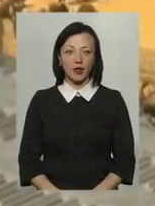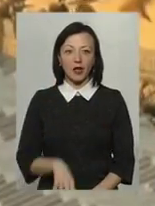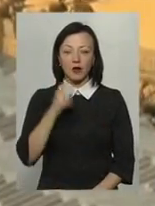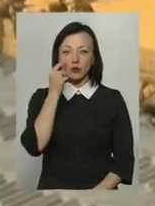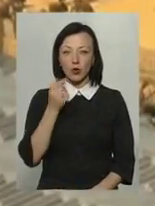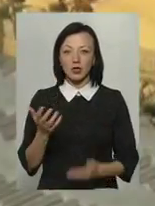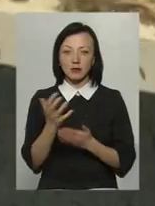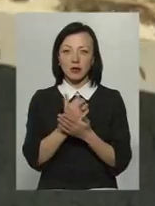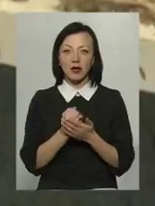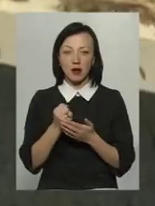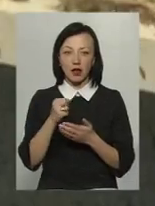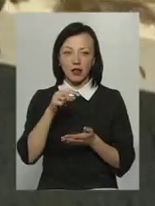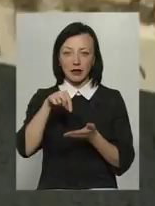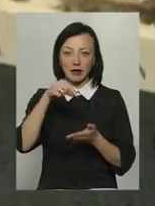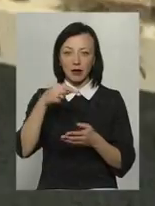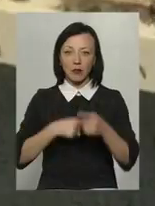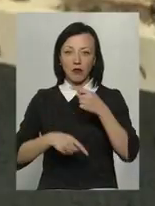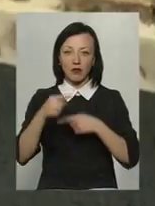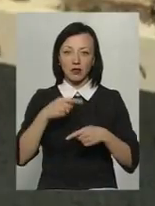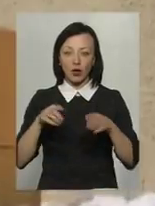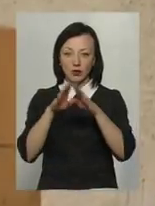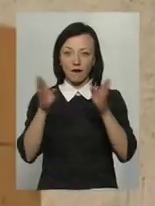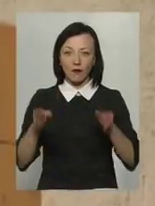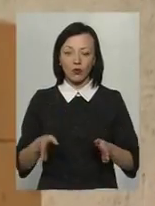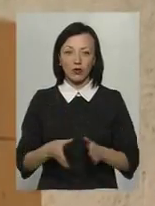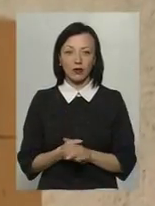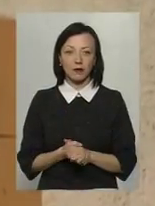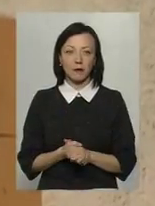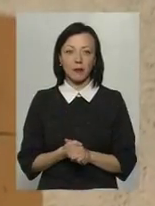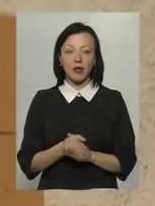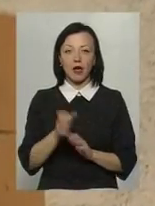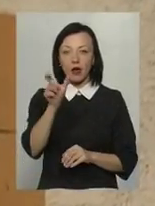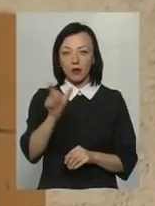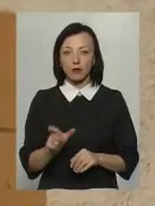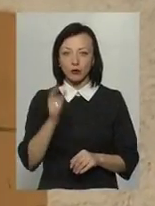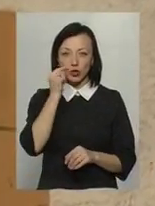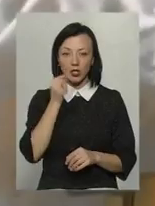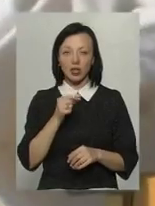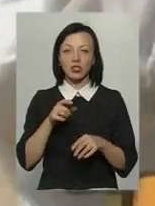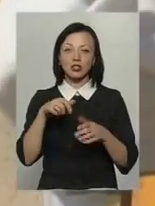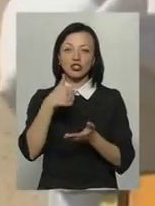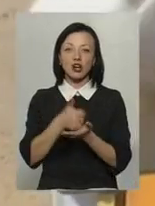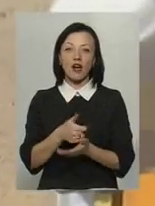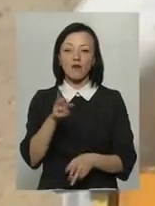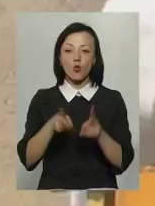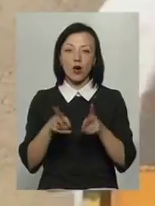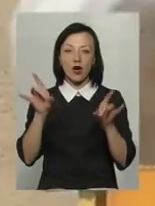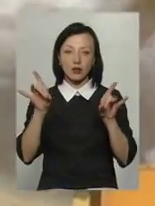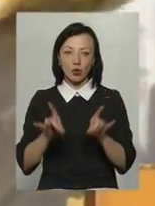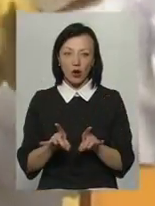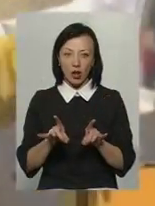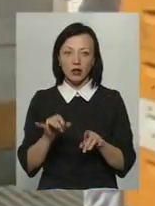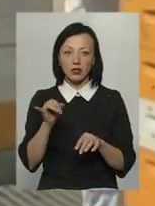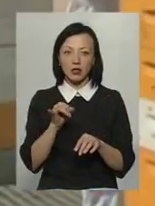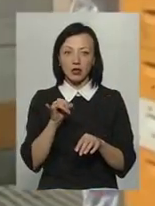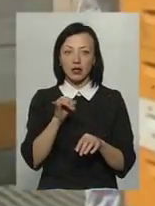збирали нектар, а зараз вони повертаються у вулики. Бджоля Рі – шеф-кухарі ресторану, що працює при готелі. Іен